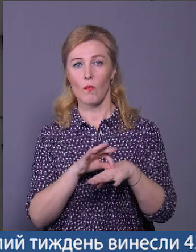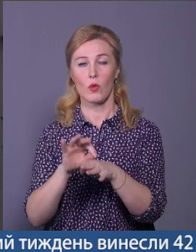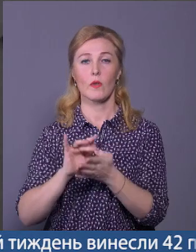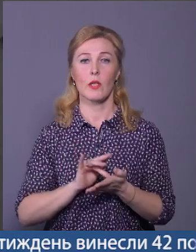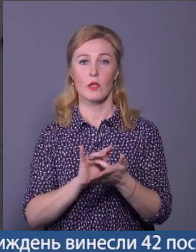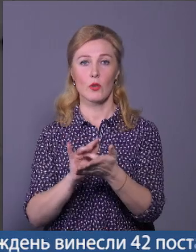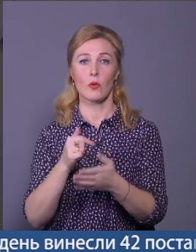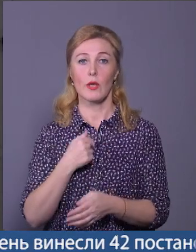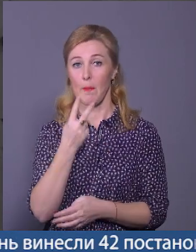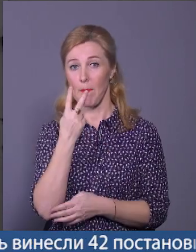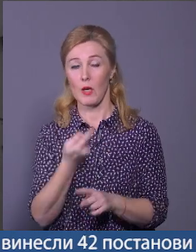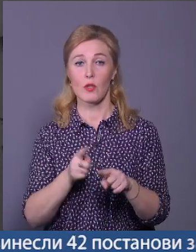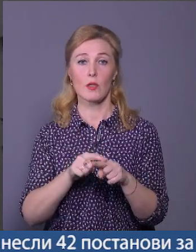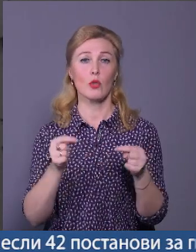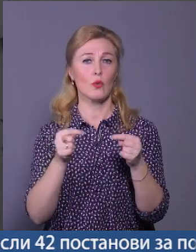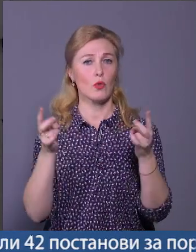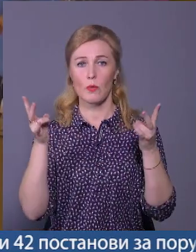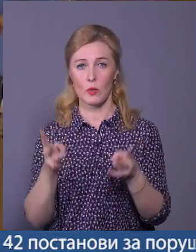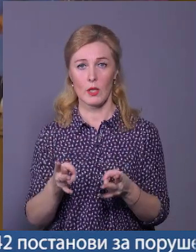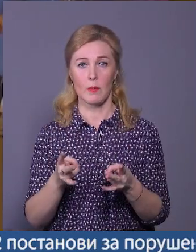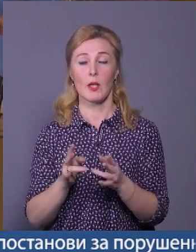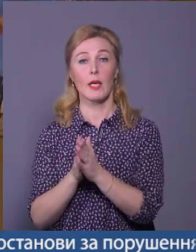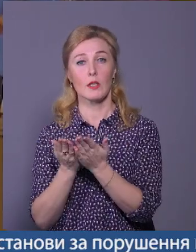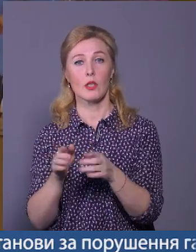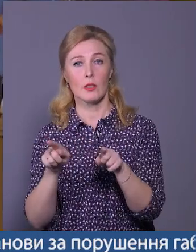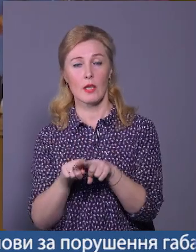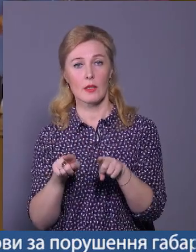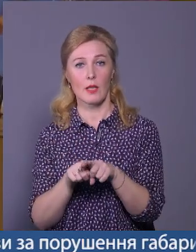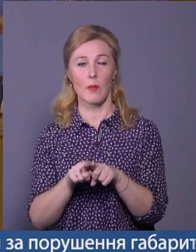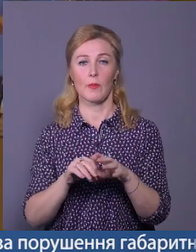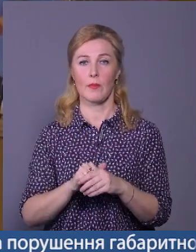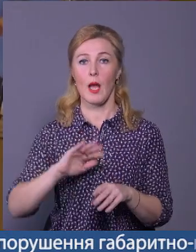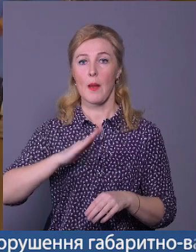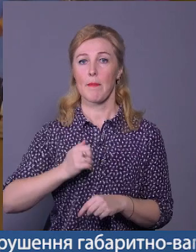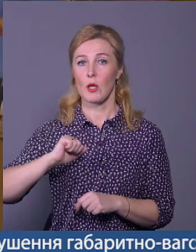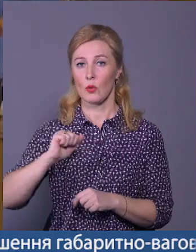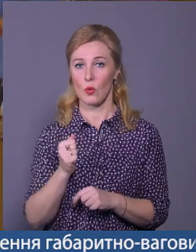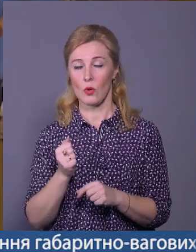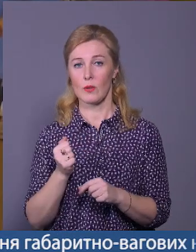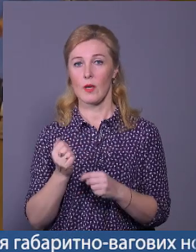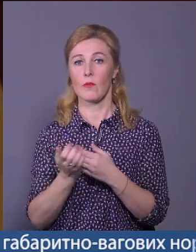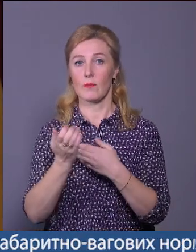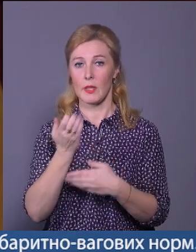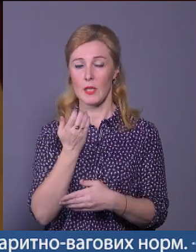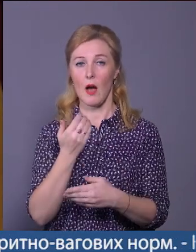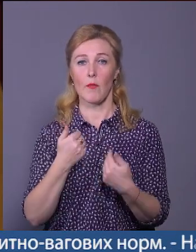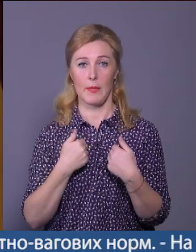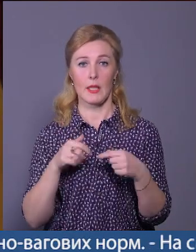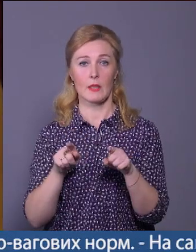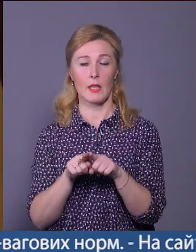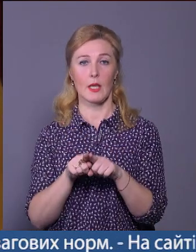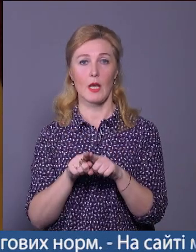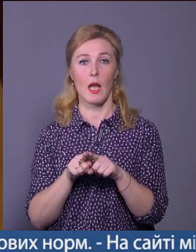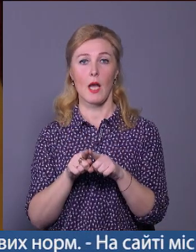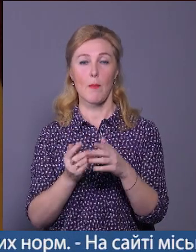точно потрібно. Так, як і на часі, і книжки. Мій друг, спецпризначений з Зарваниці, пан Віктор, прислав мені такий, зробив